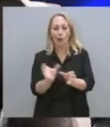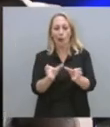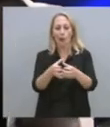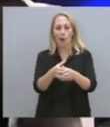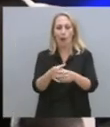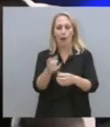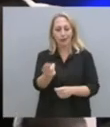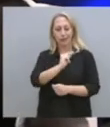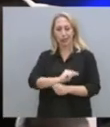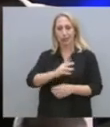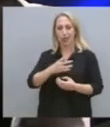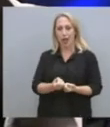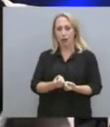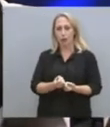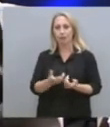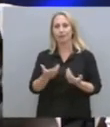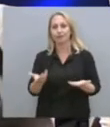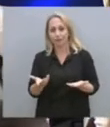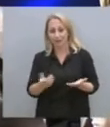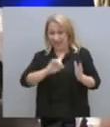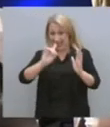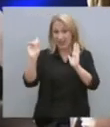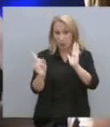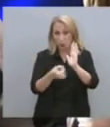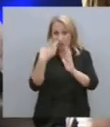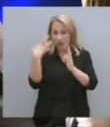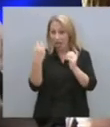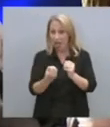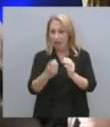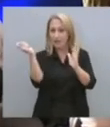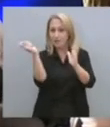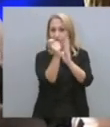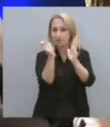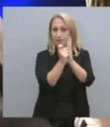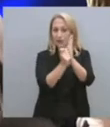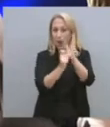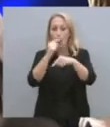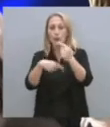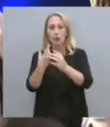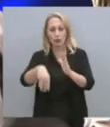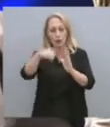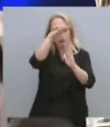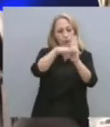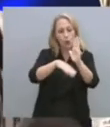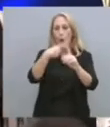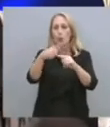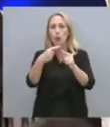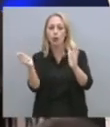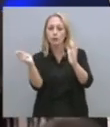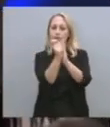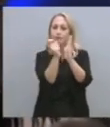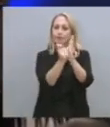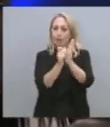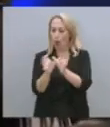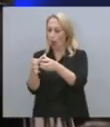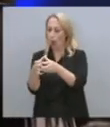οικονομικά ωφέλη. Επειδή για πρώτη φορά υπάρχει πια μια ξεκάθαρη καταγραφή του Μητρόου και έχουμε Μητρόου μη κυβερνητικών οργανώσεων, ξέρουμε